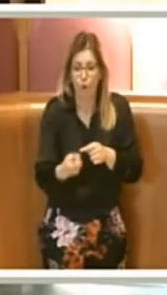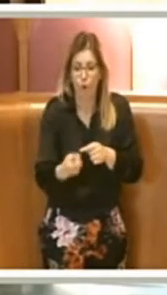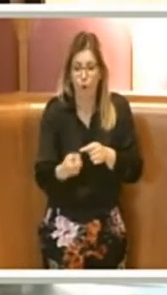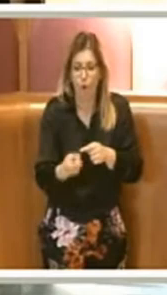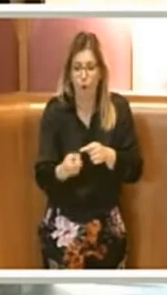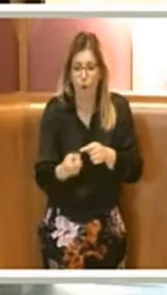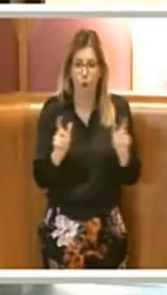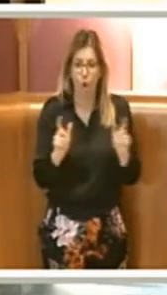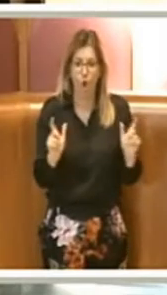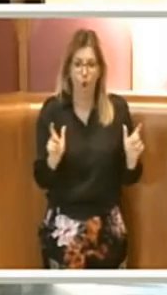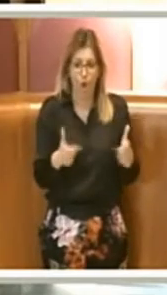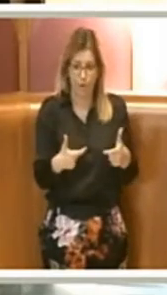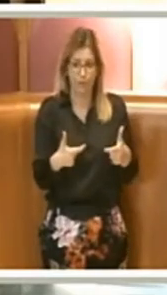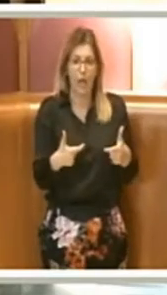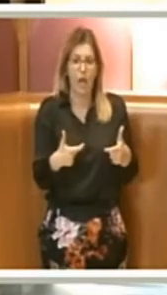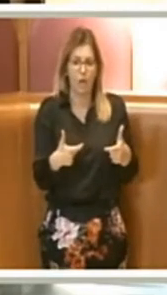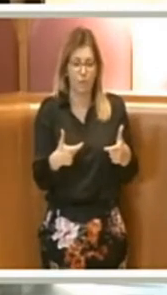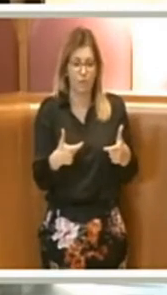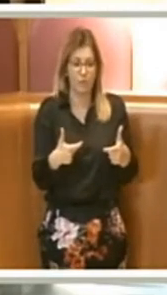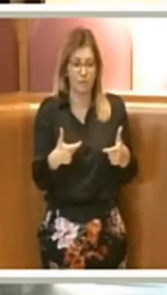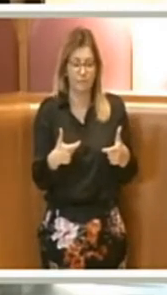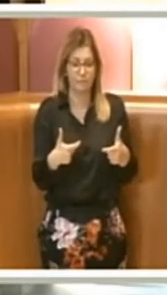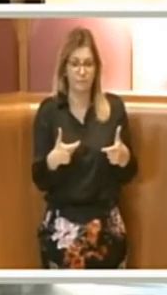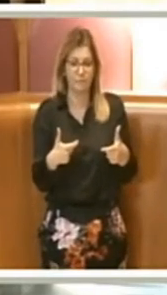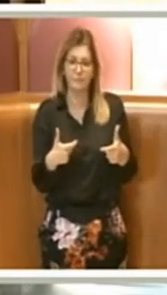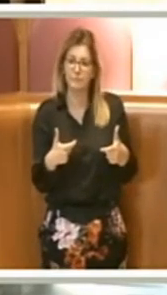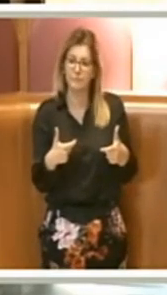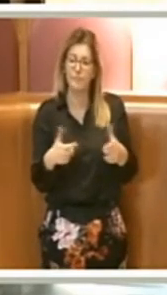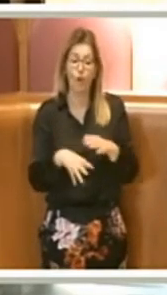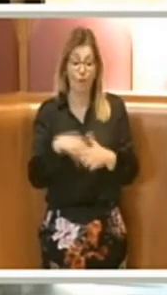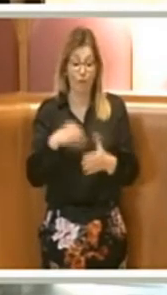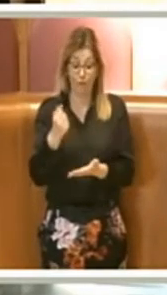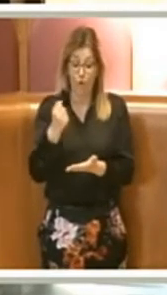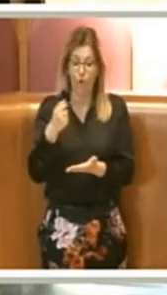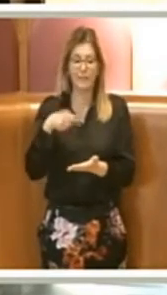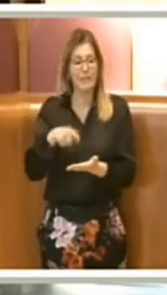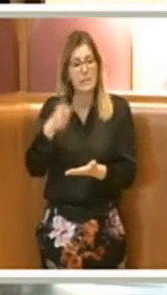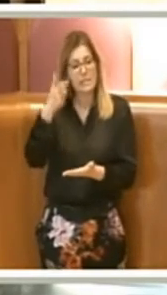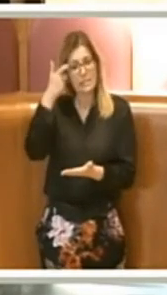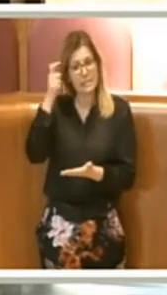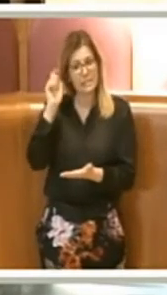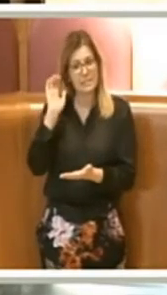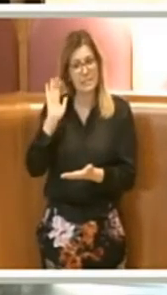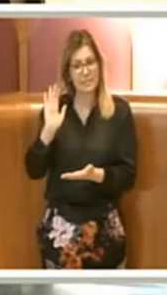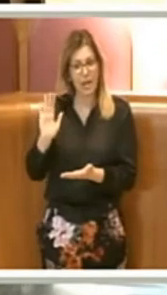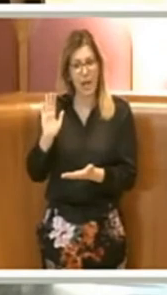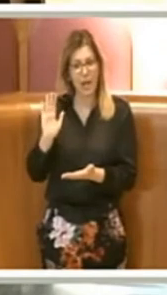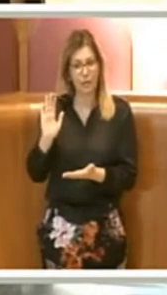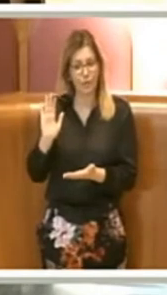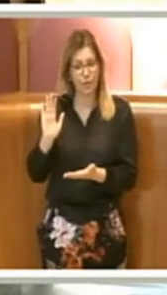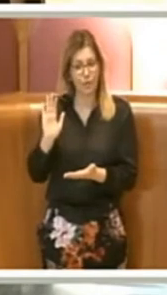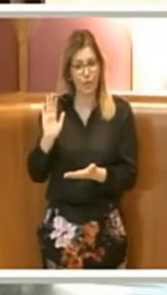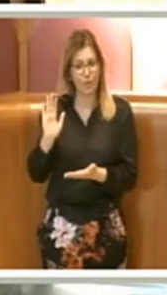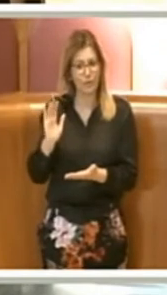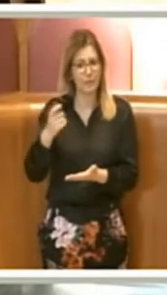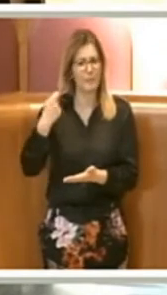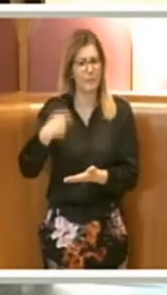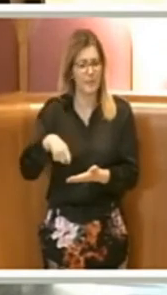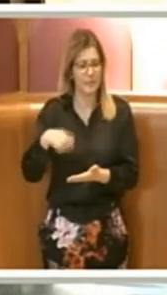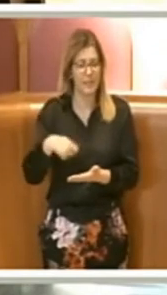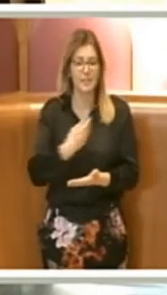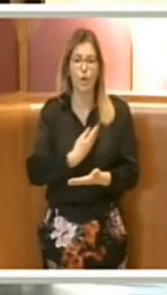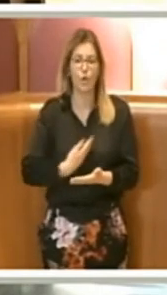fondi dello Stato, quindi della Presidenza del Consiglio dei